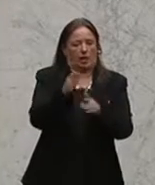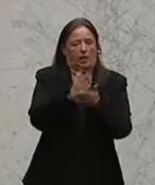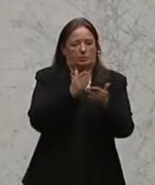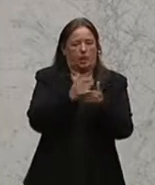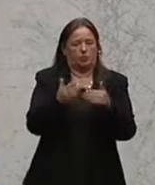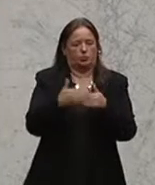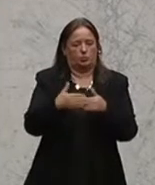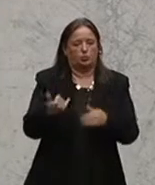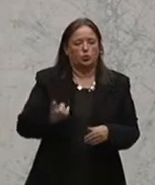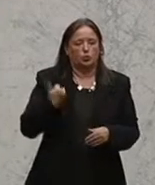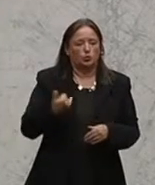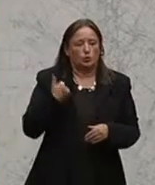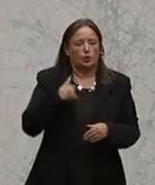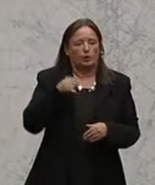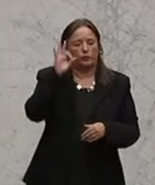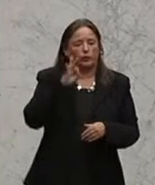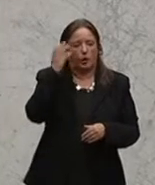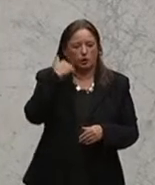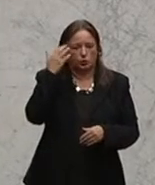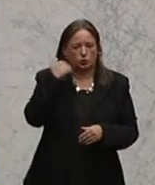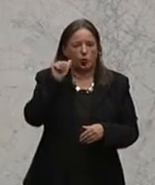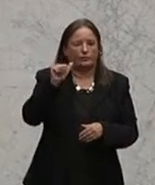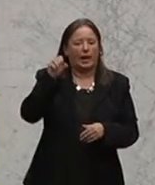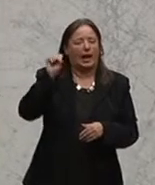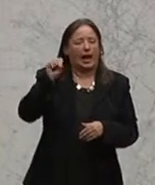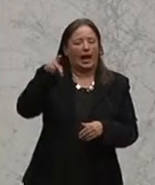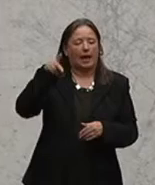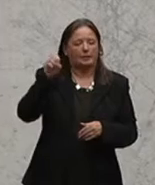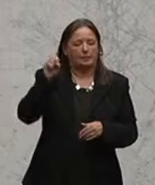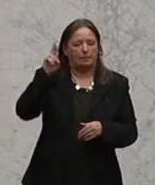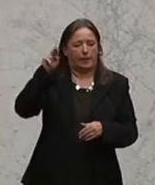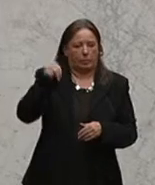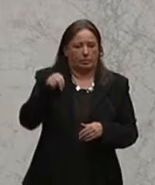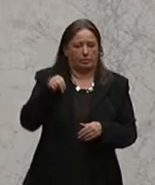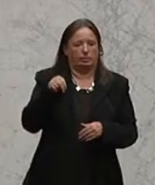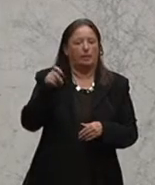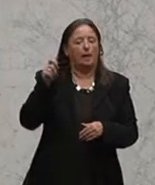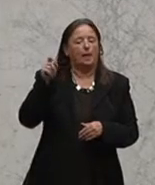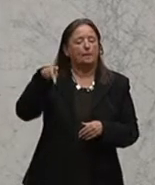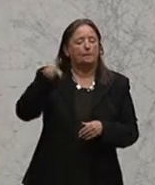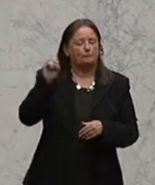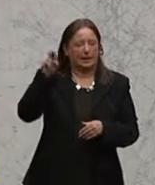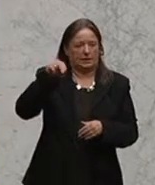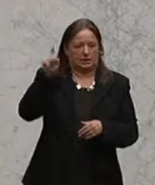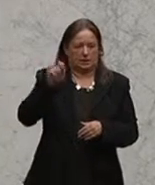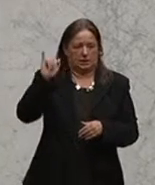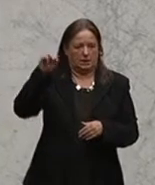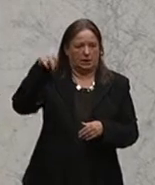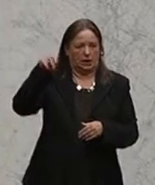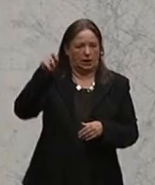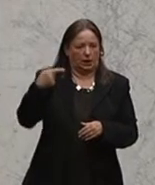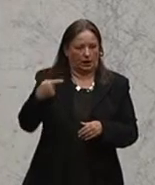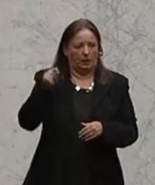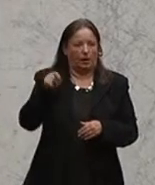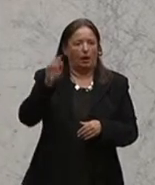Floretsdorf, in Aspern, der Brigittenau, Benzing, Leasing und Favoriten hat ein Recht auf ein